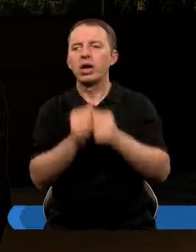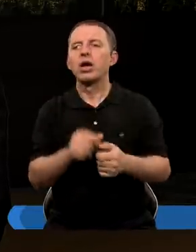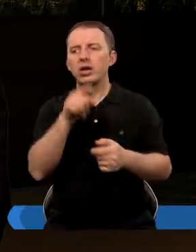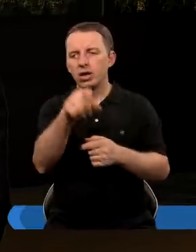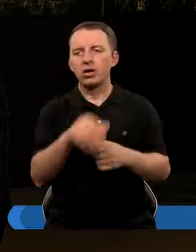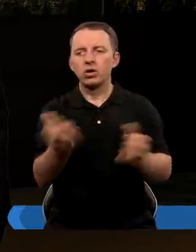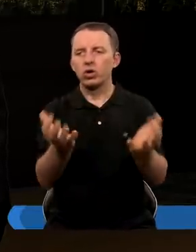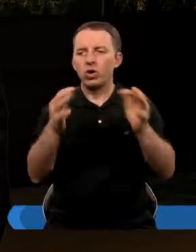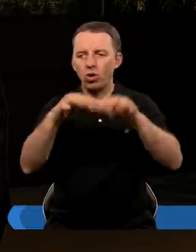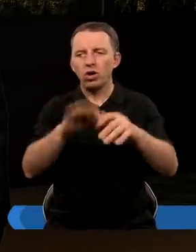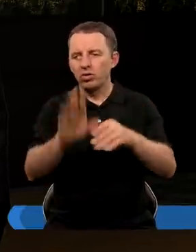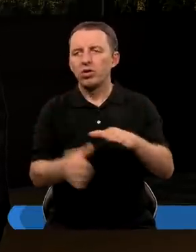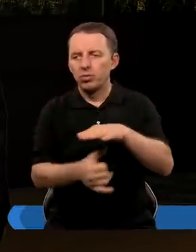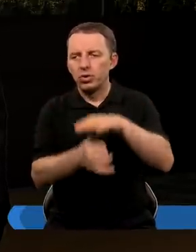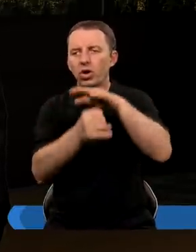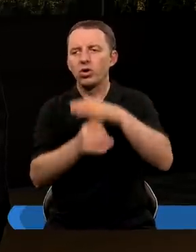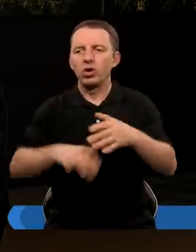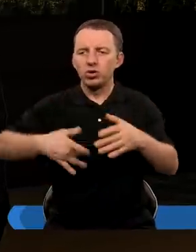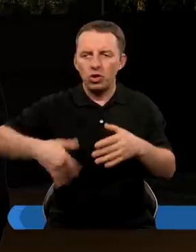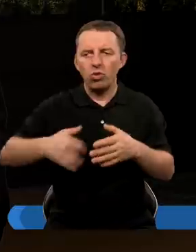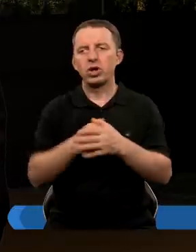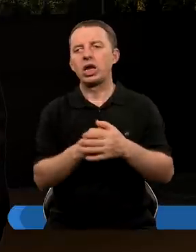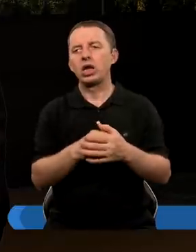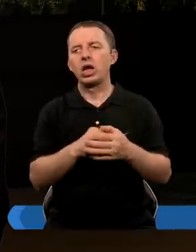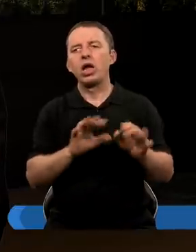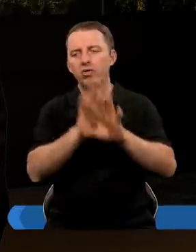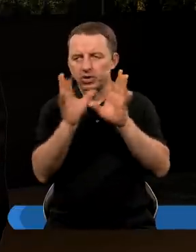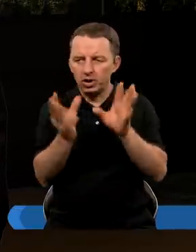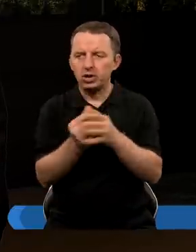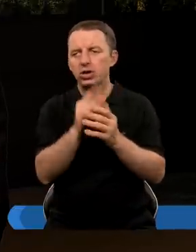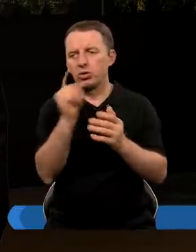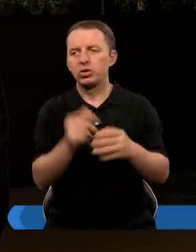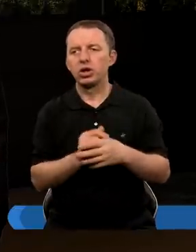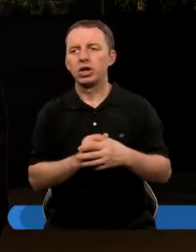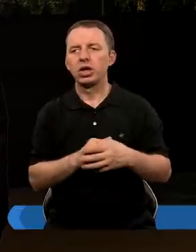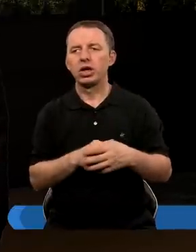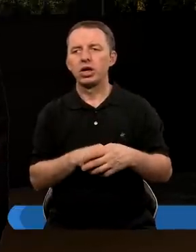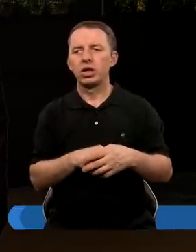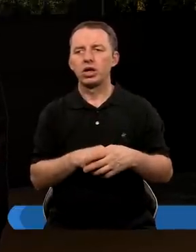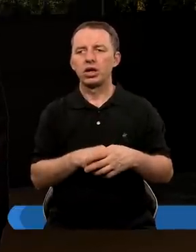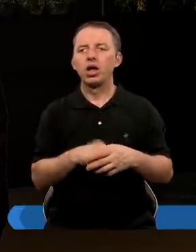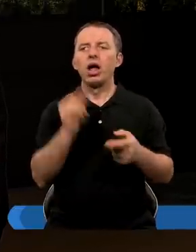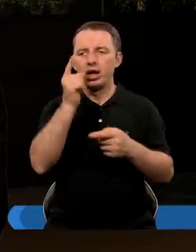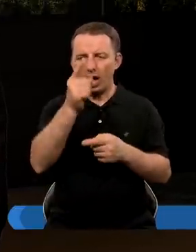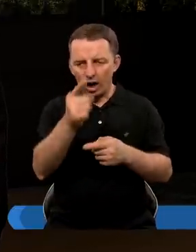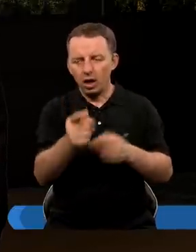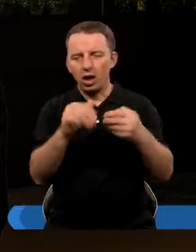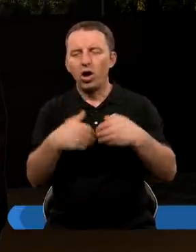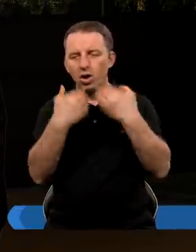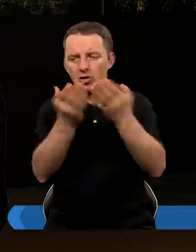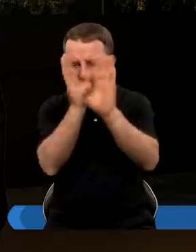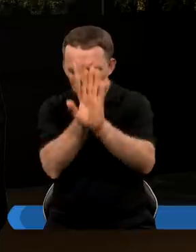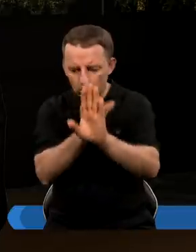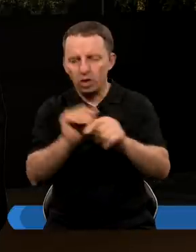Więc zgromadził tych swoich przywódców, księżąt z różnych części i nakazał, aby